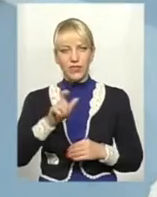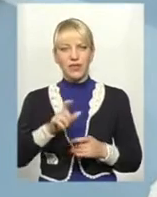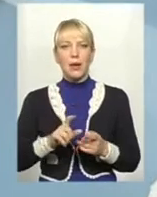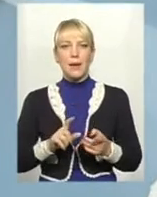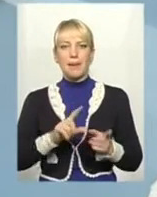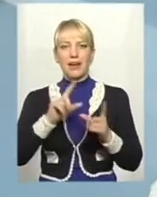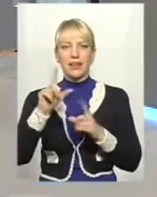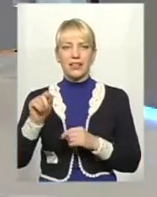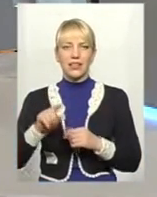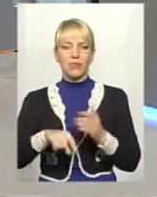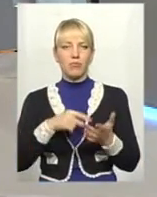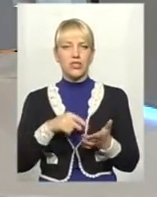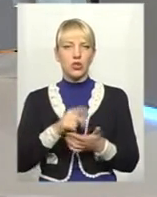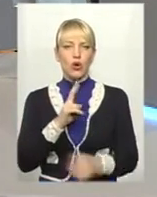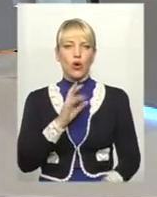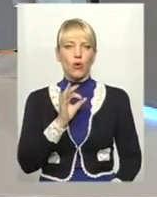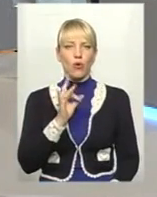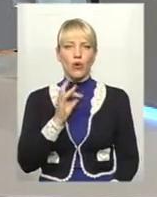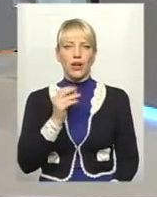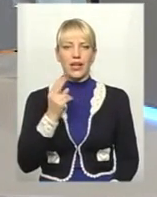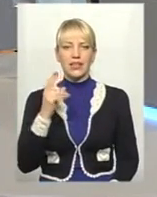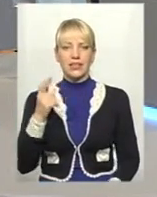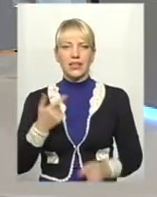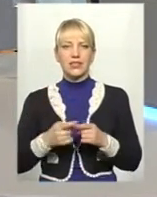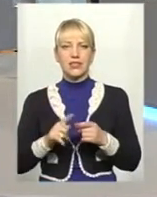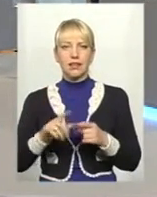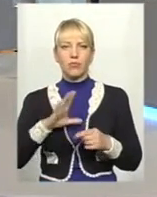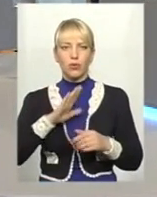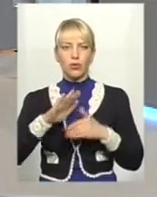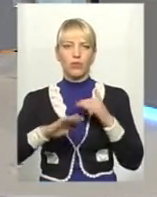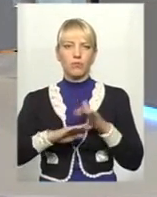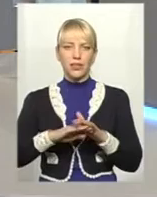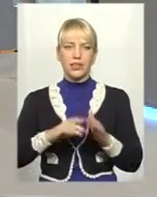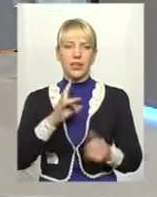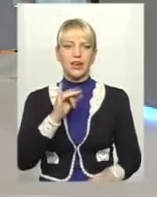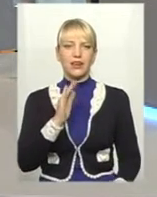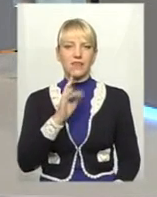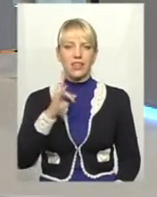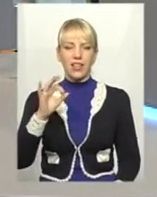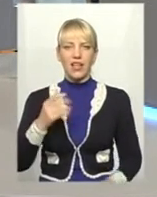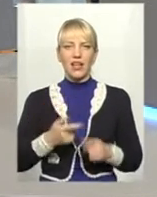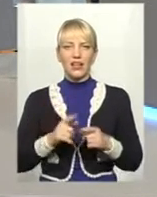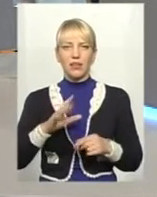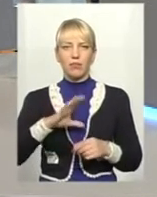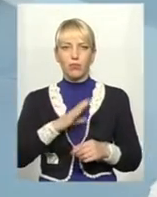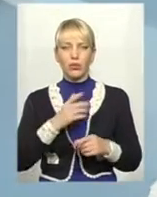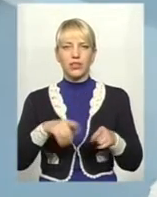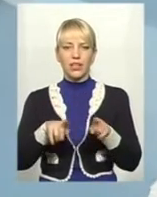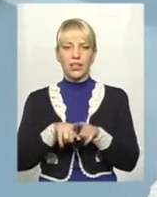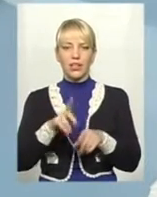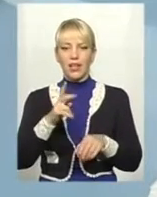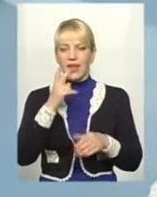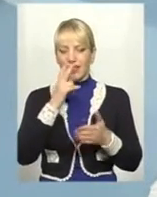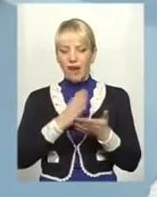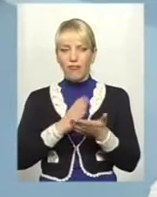був місто Корець, це під Рівном, і був, там знаходилася з'явочна квартира